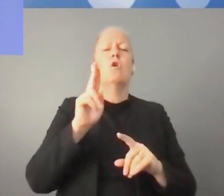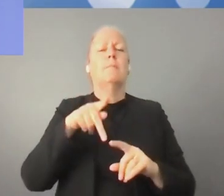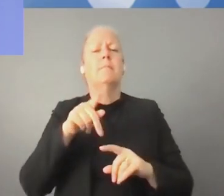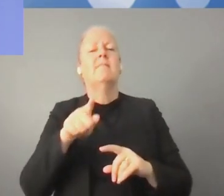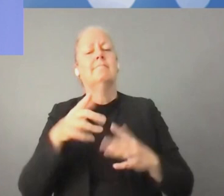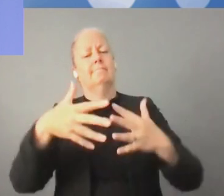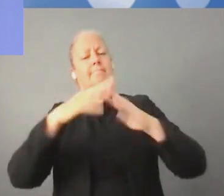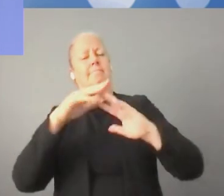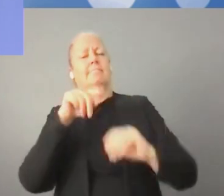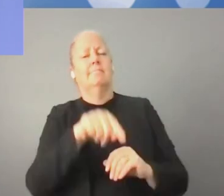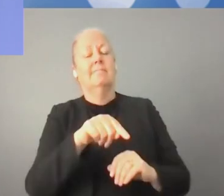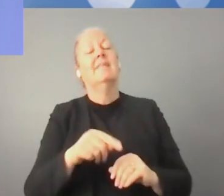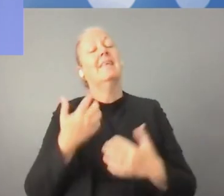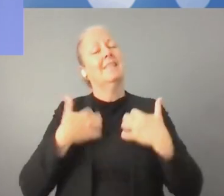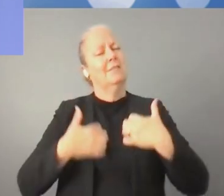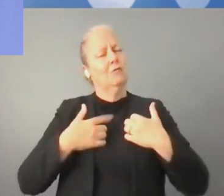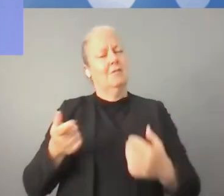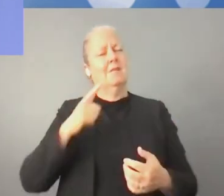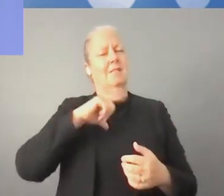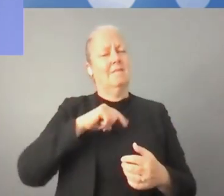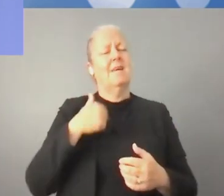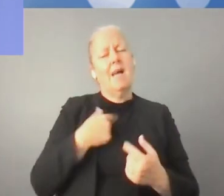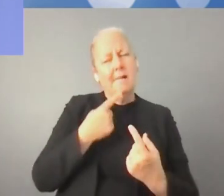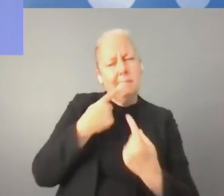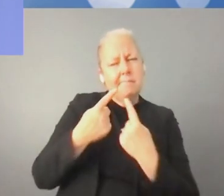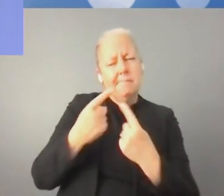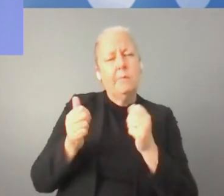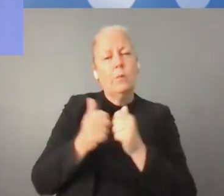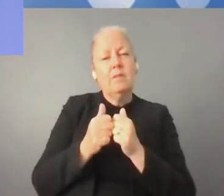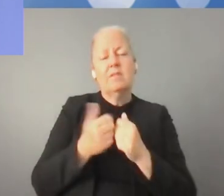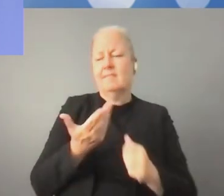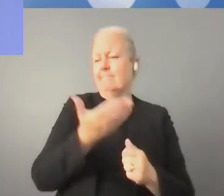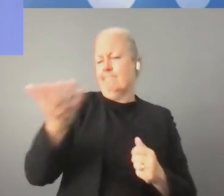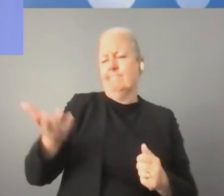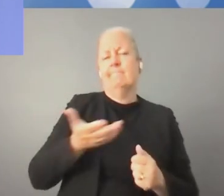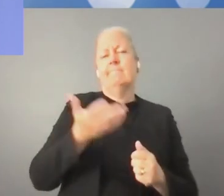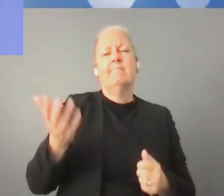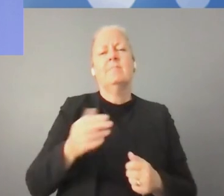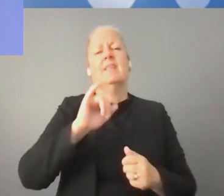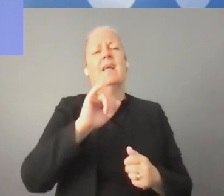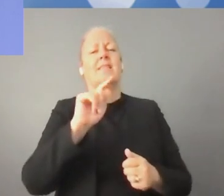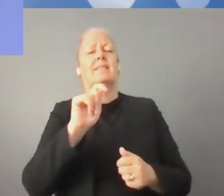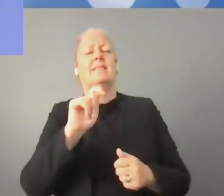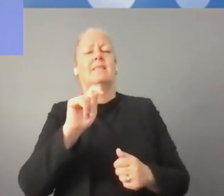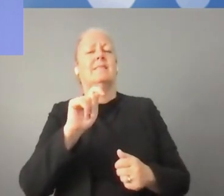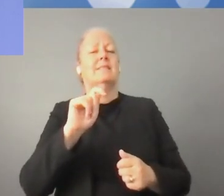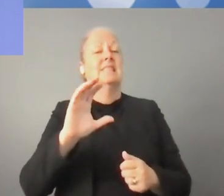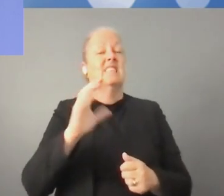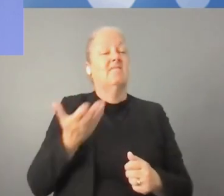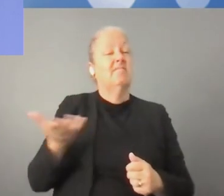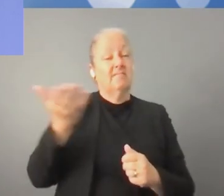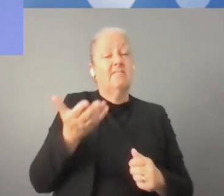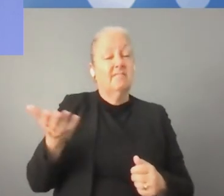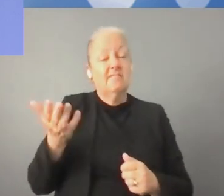نوع من المخاطر أمامهم. أما في ظروفنا في